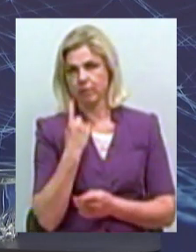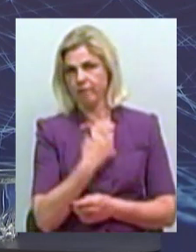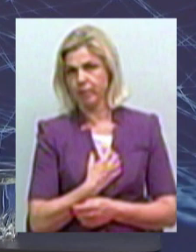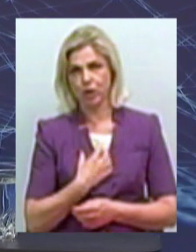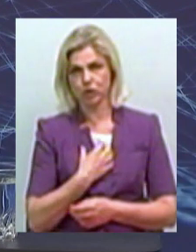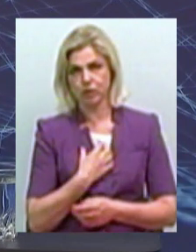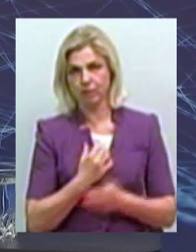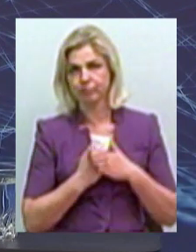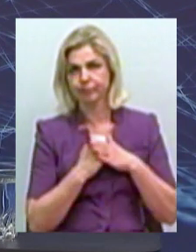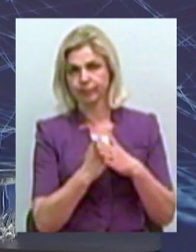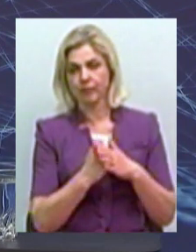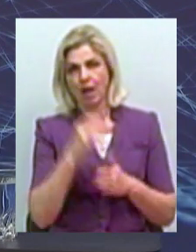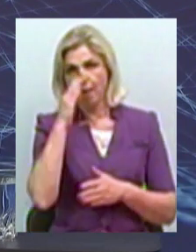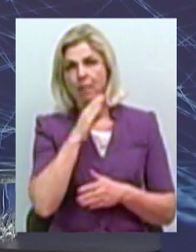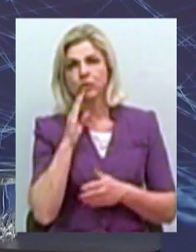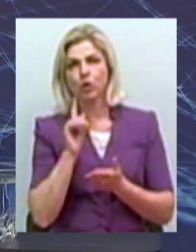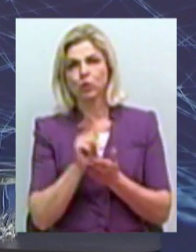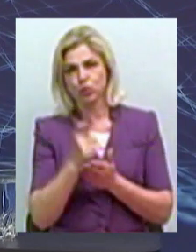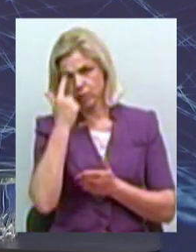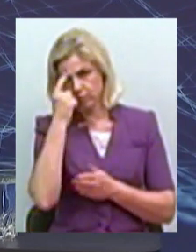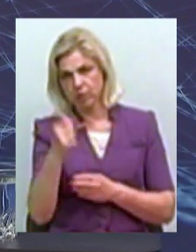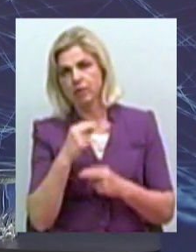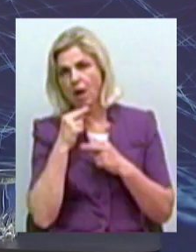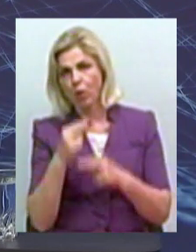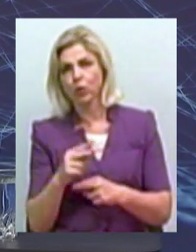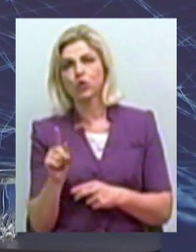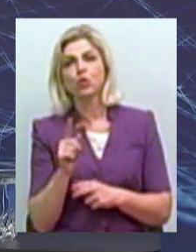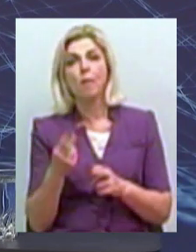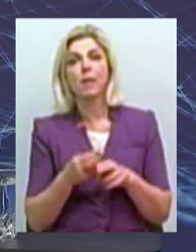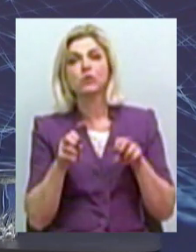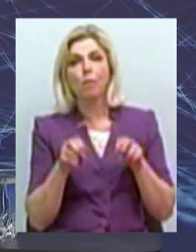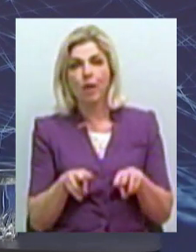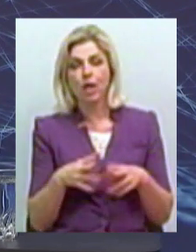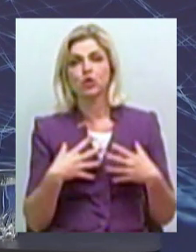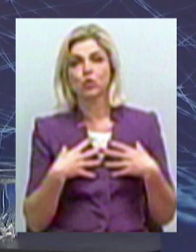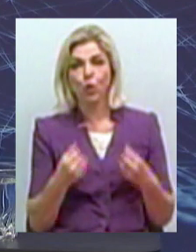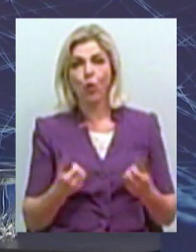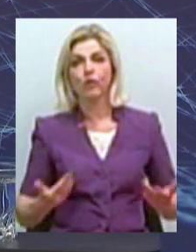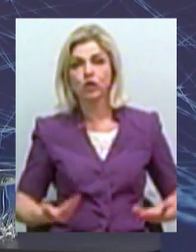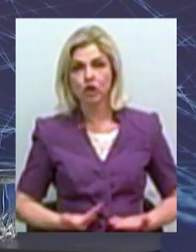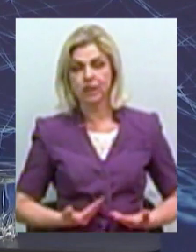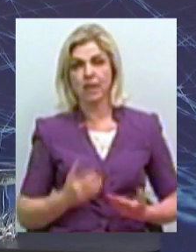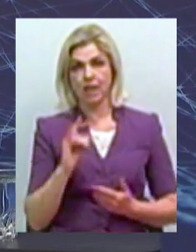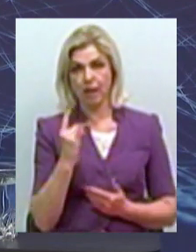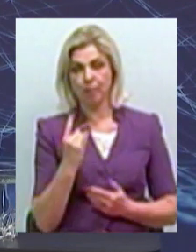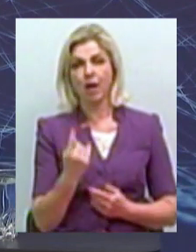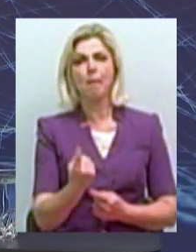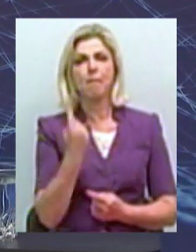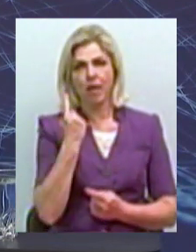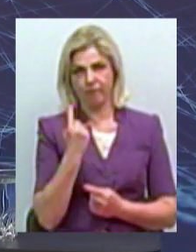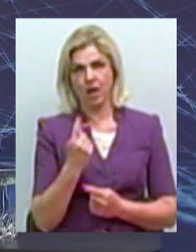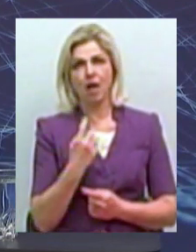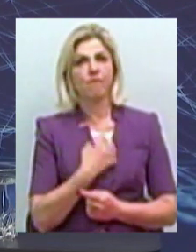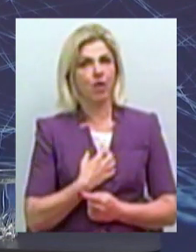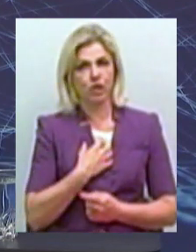Батьки повинні завжди наголошувати, що безпека, здоров'я та життєдіяльність дитини знаходиться на першому місці,